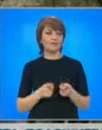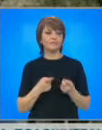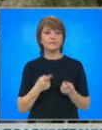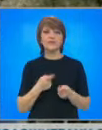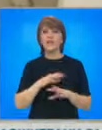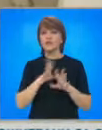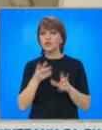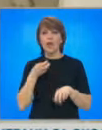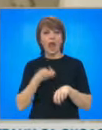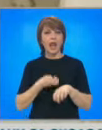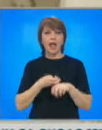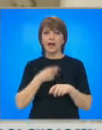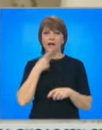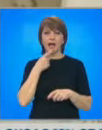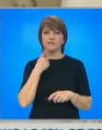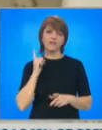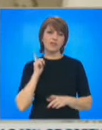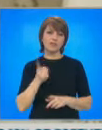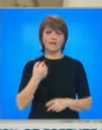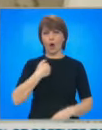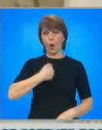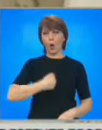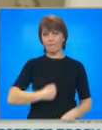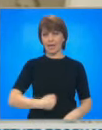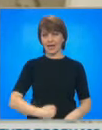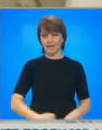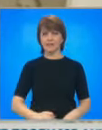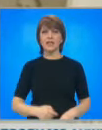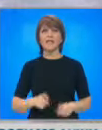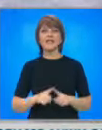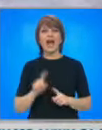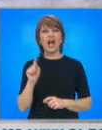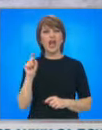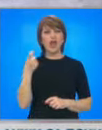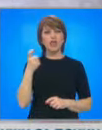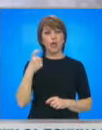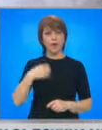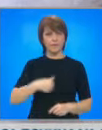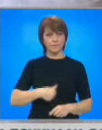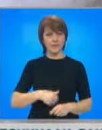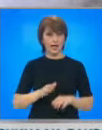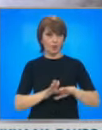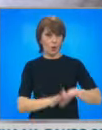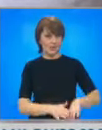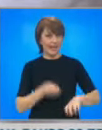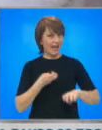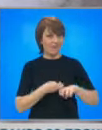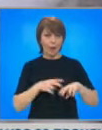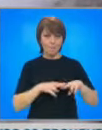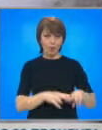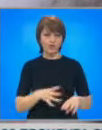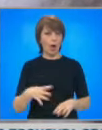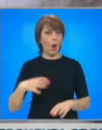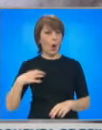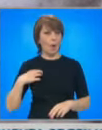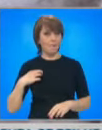сръбски лекари казват, че се налага операция, става дума за гнойно образование в стомаха. Да остане в болница обаче е опасно и за него,